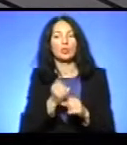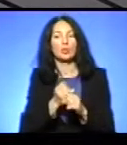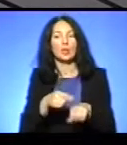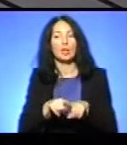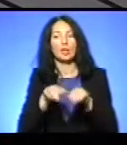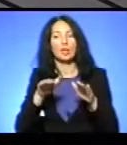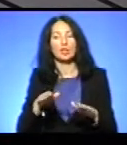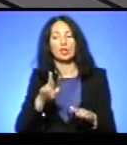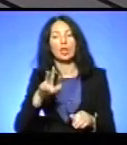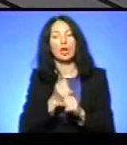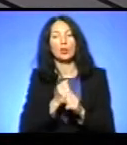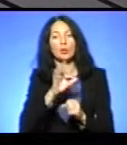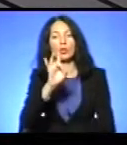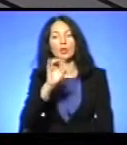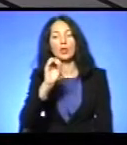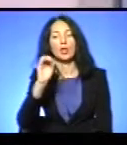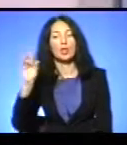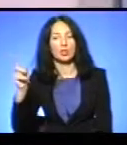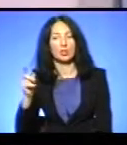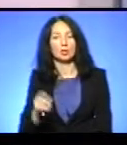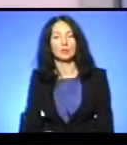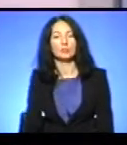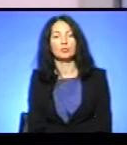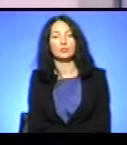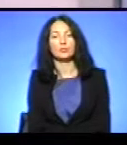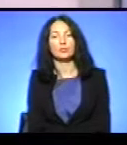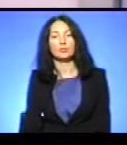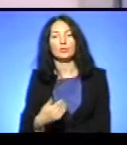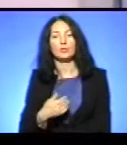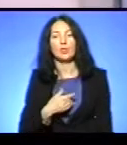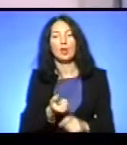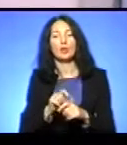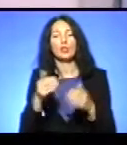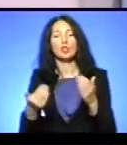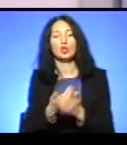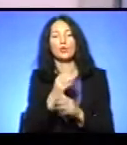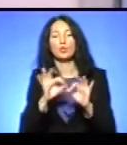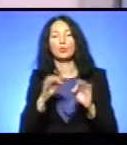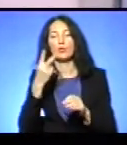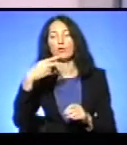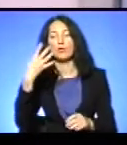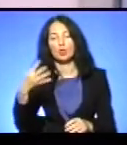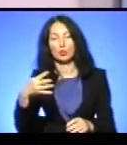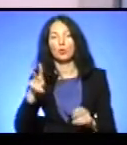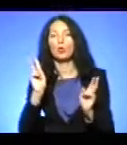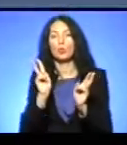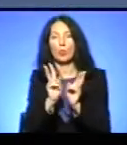дочекайтеся. А зараз прогноз синоптиків. А я більше новин розповім о 20.40. Побачимось.